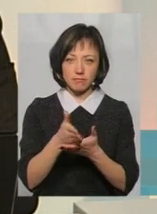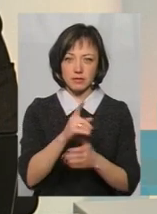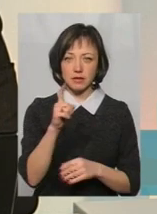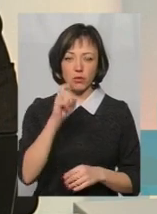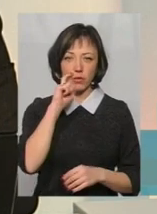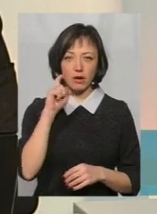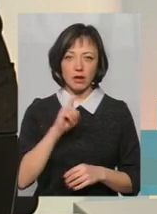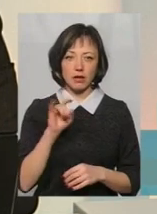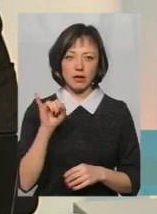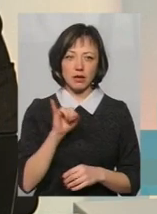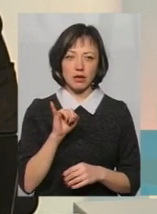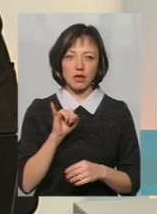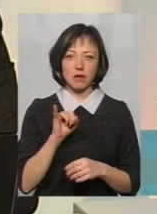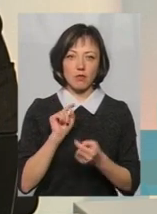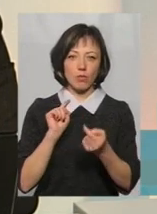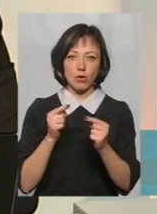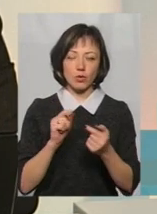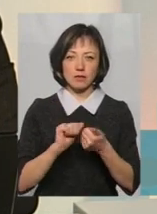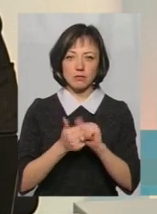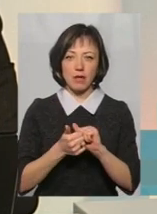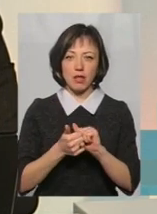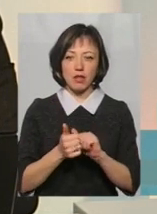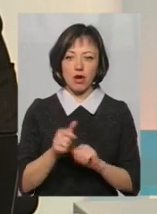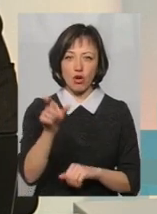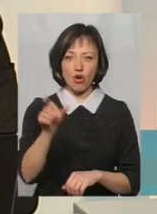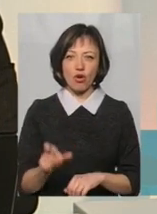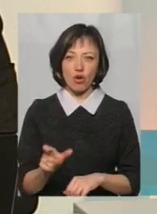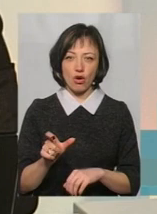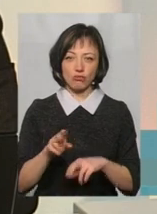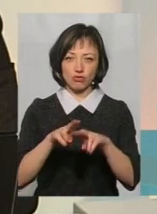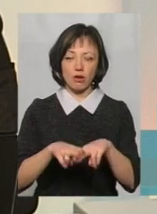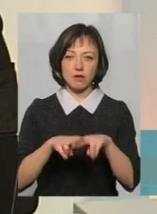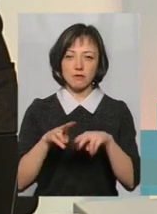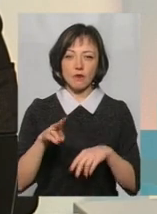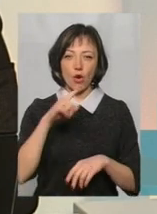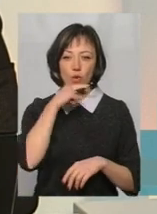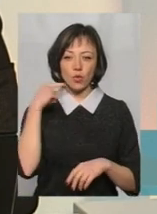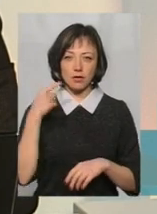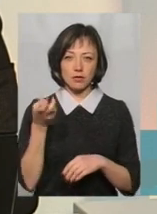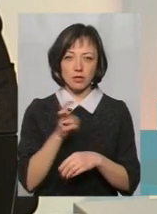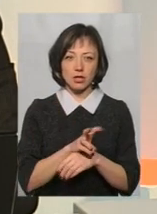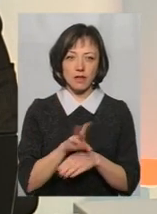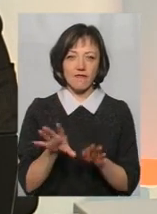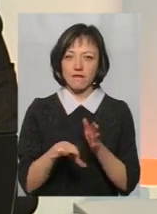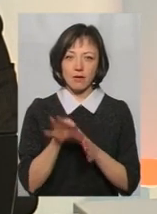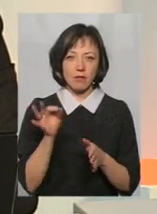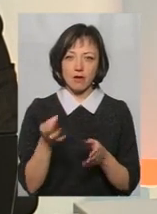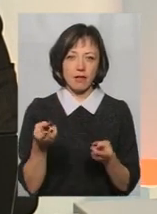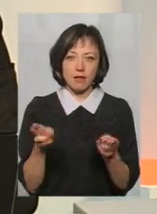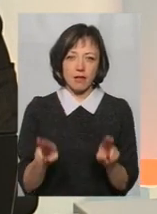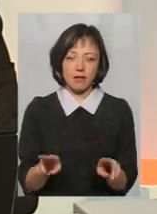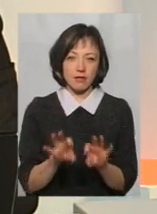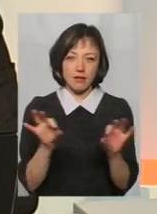проти цієї зміни гражданства. А русські прийшли, вони якби вибори никакого не оставляли.